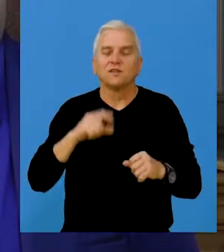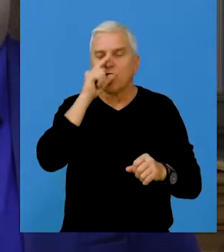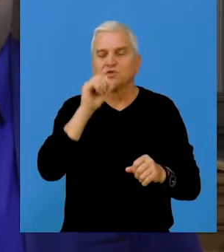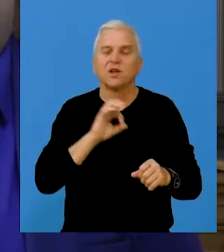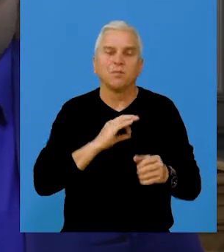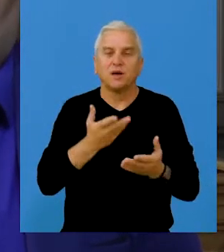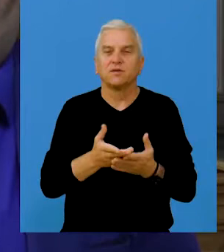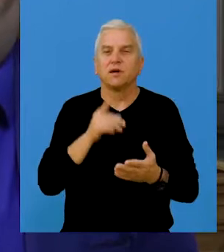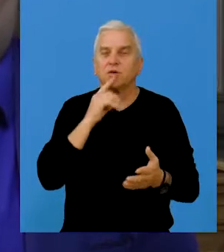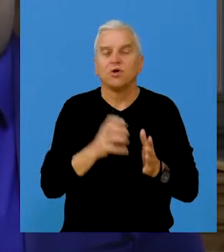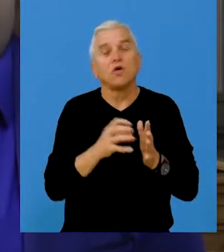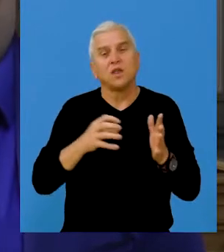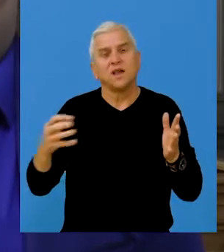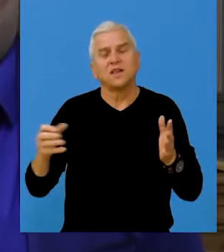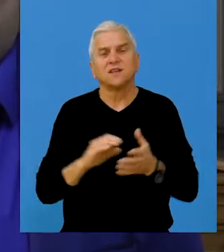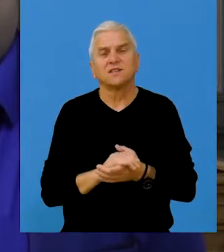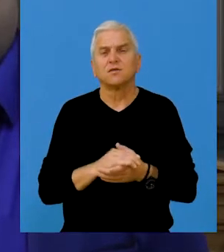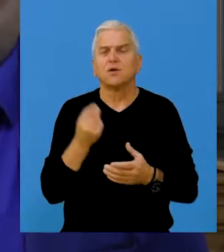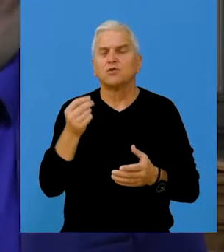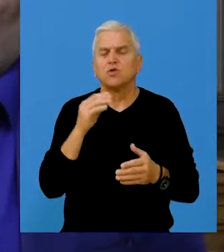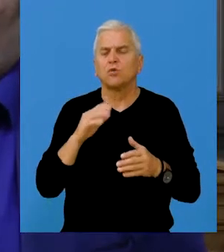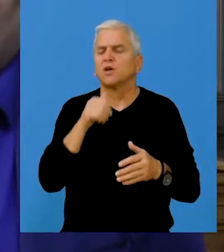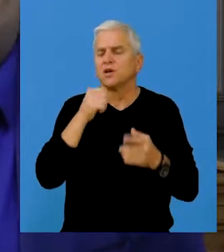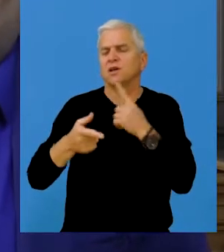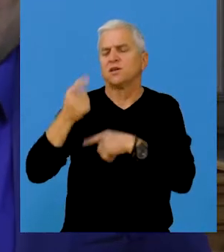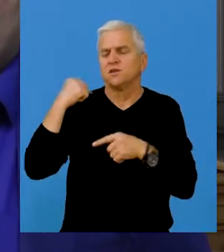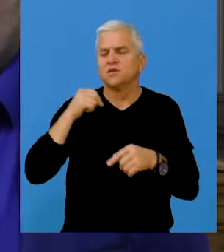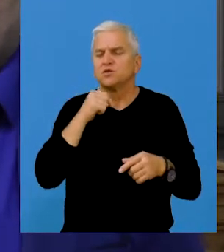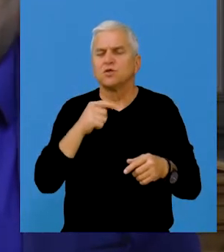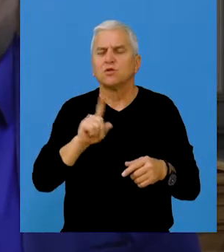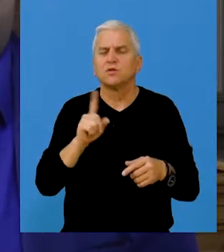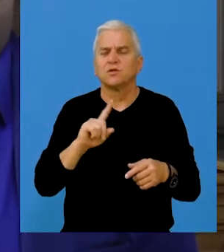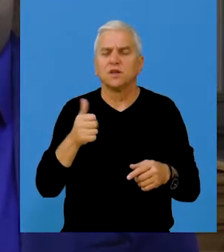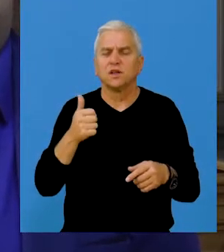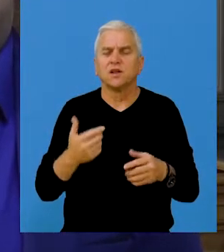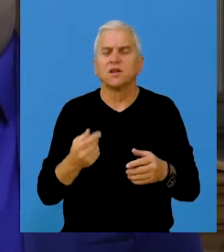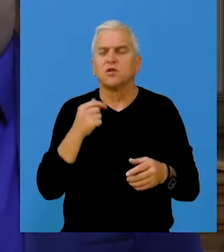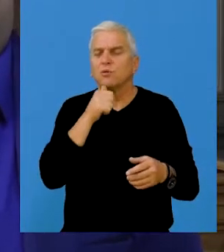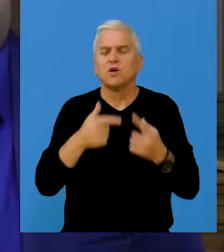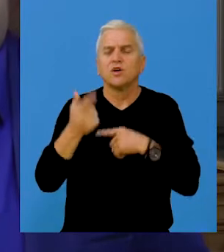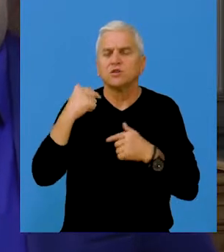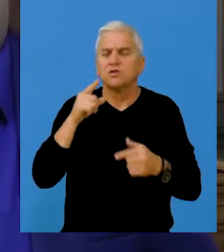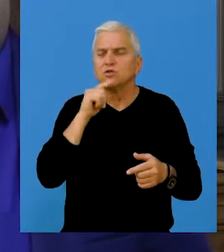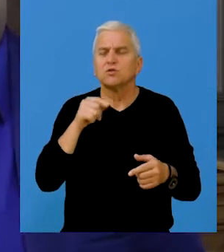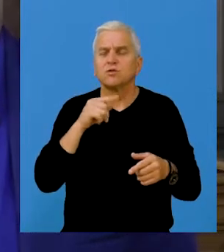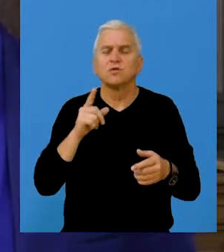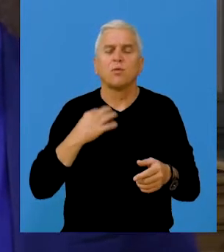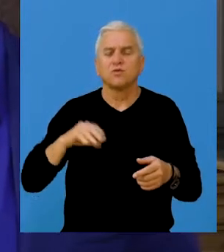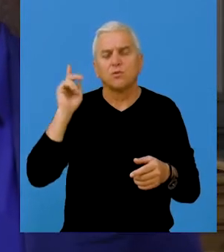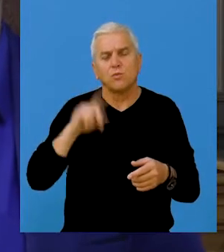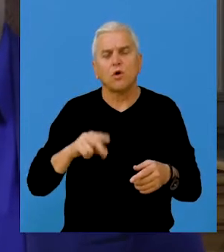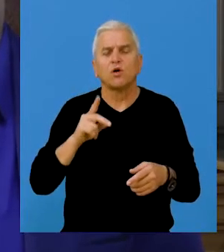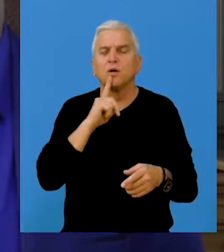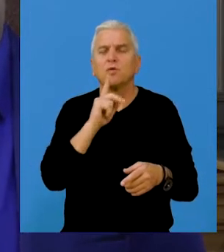Beče. Tu nastavljamo dobru tradiciju, nije to jedna dobra tradicija, nego smo